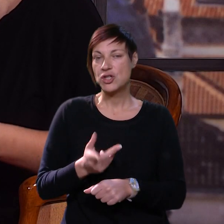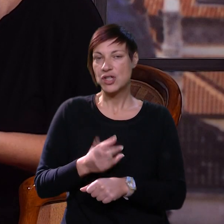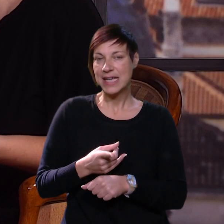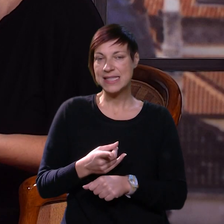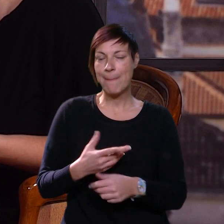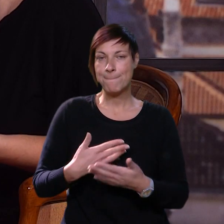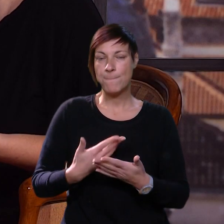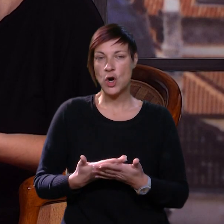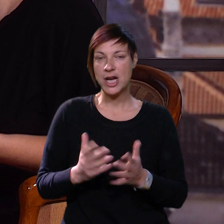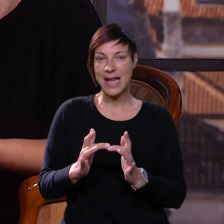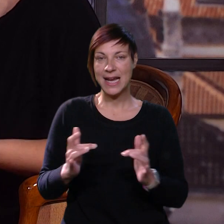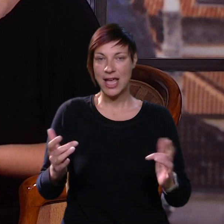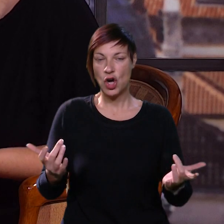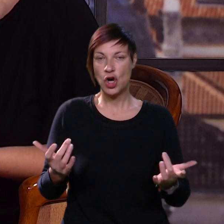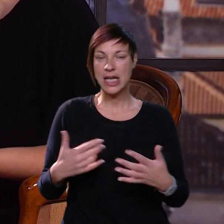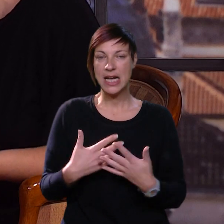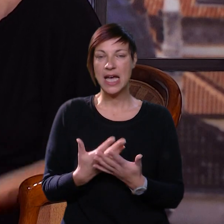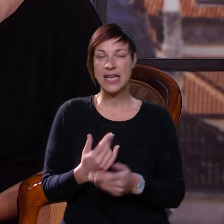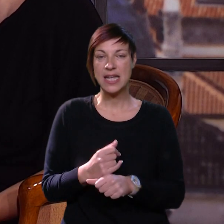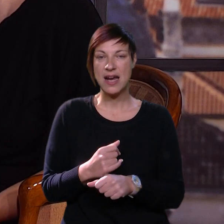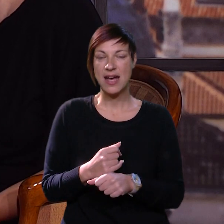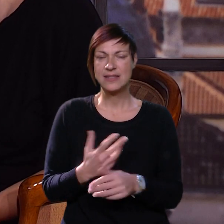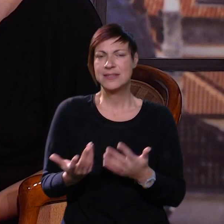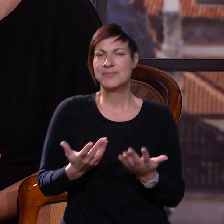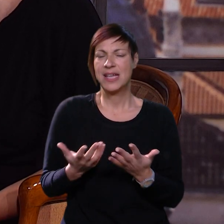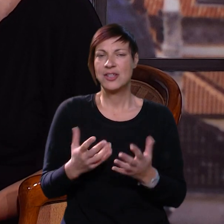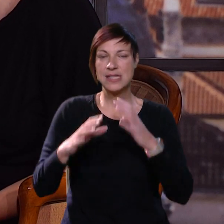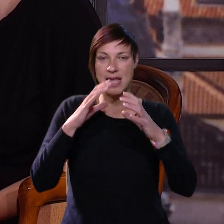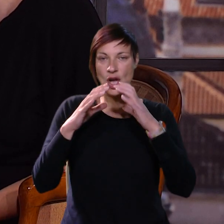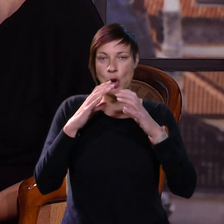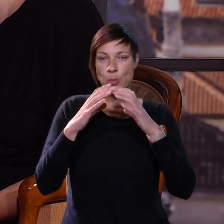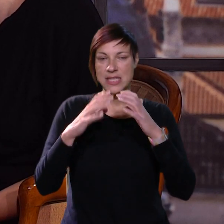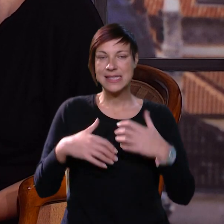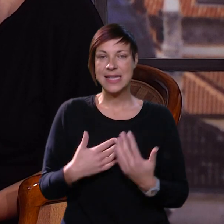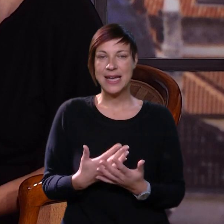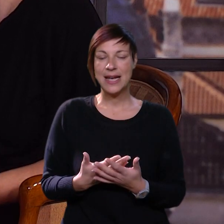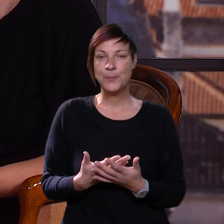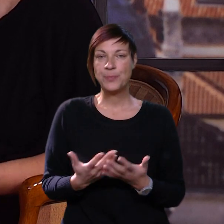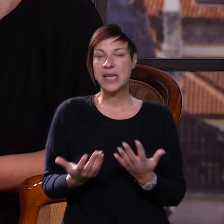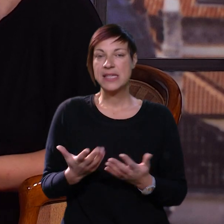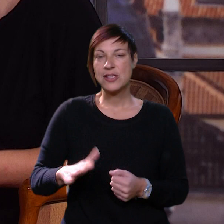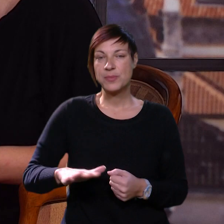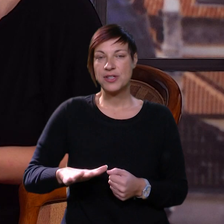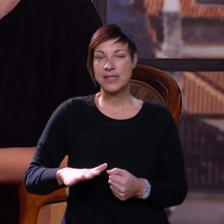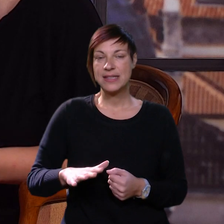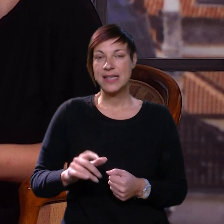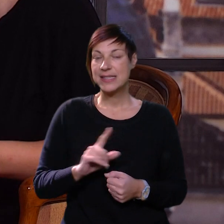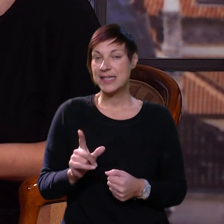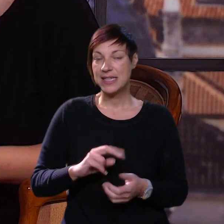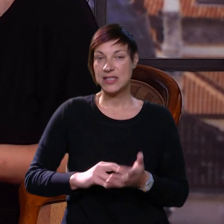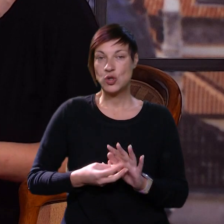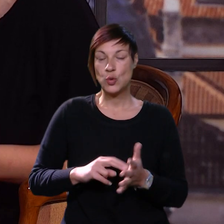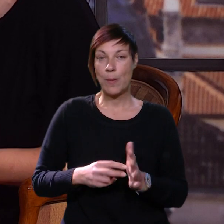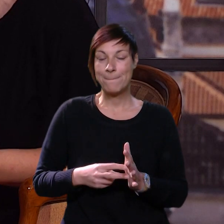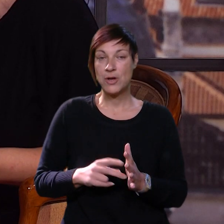posao kad ste morali online, kako ste onda komunicirali i s obzirom da je djeca, znači